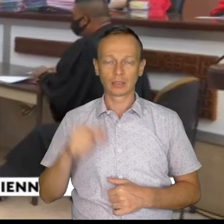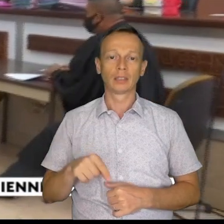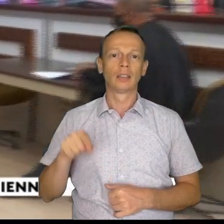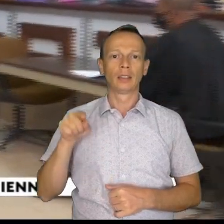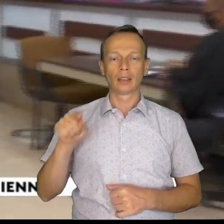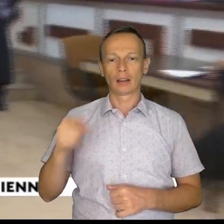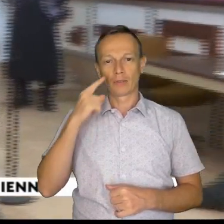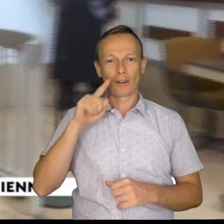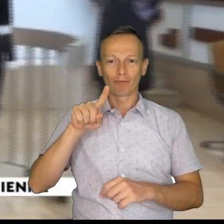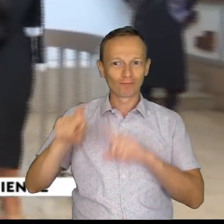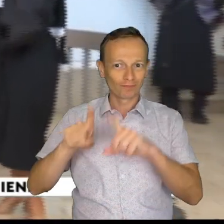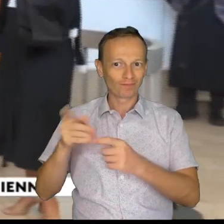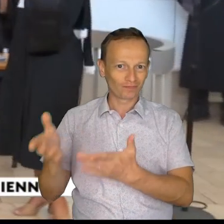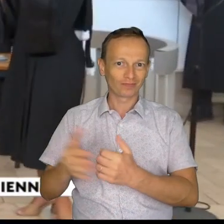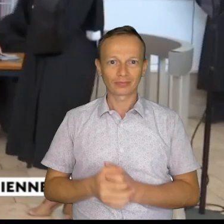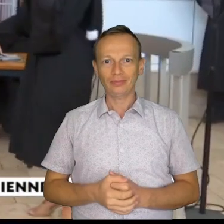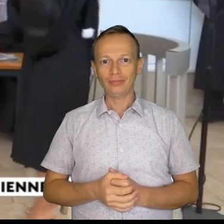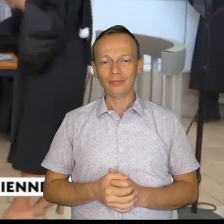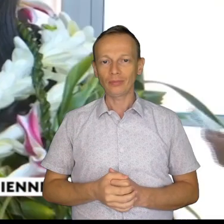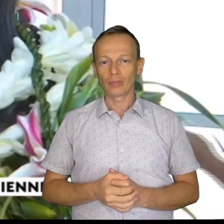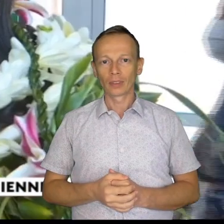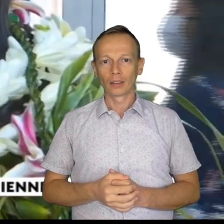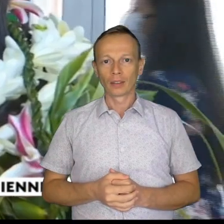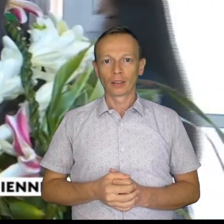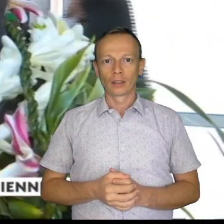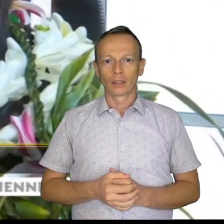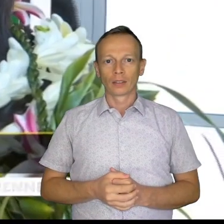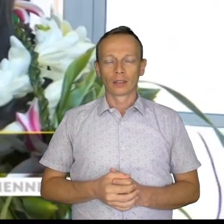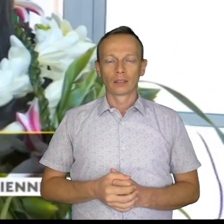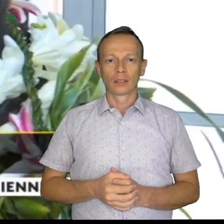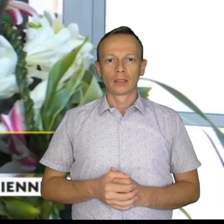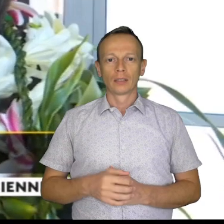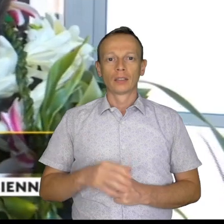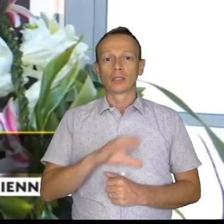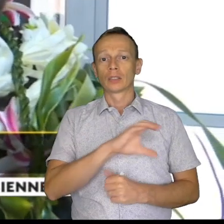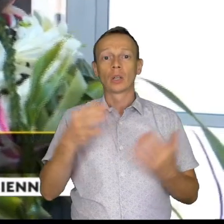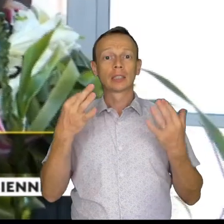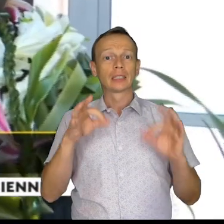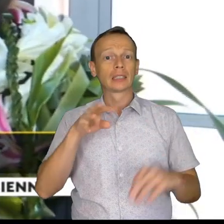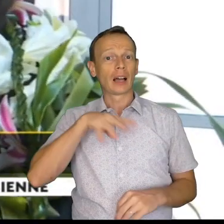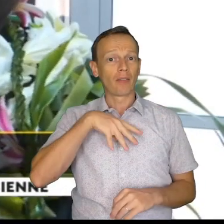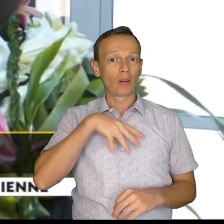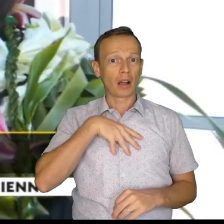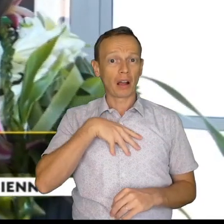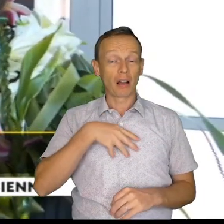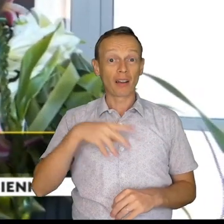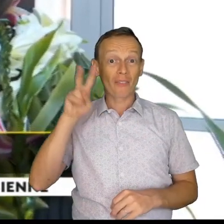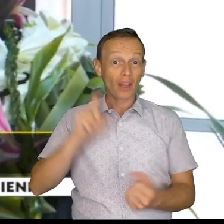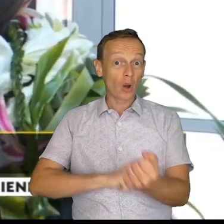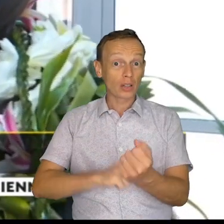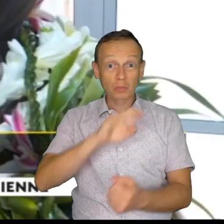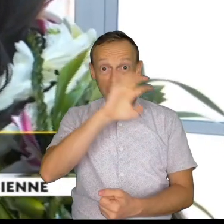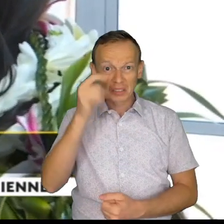-Huëtine Singh et Stéphane Ratino. – Sur plus de 110 avocats, il y a très peu de Polynésiens, donc je suis contente d